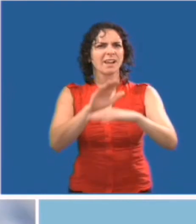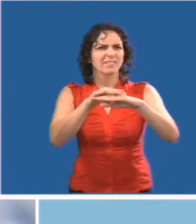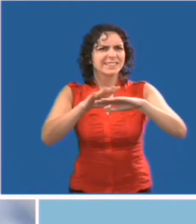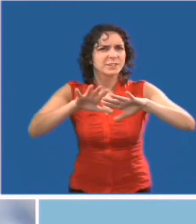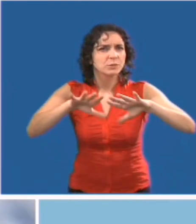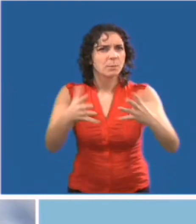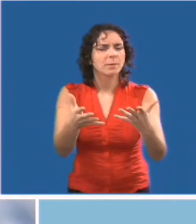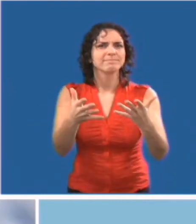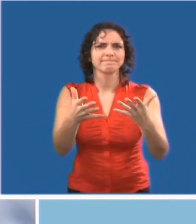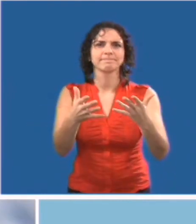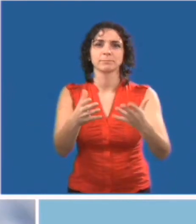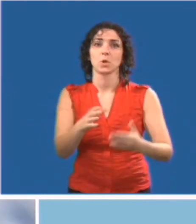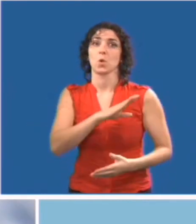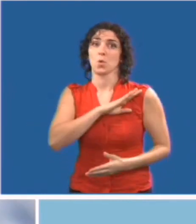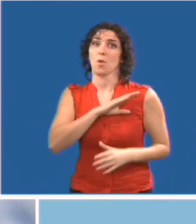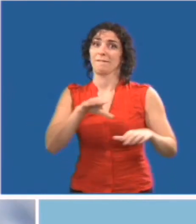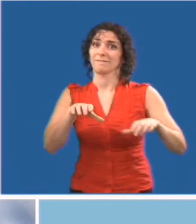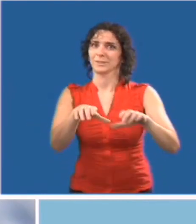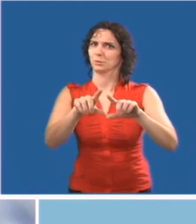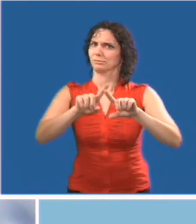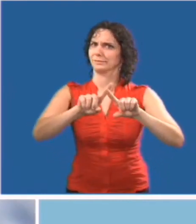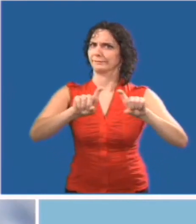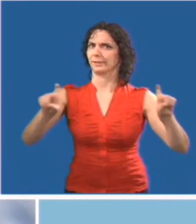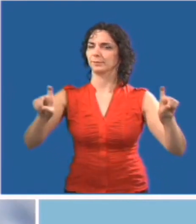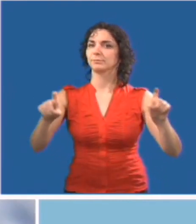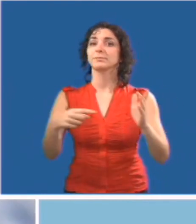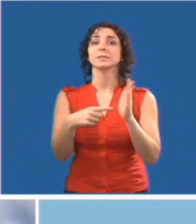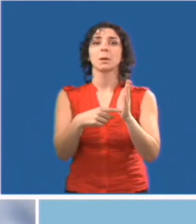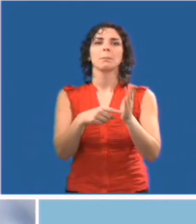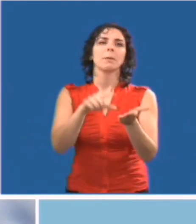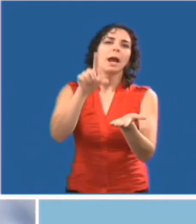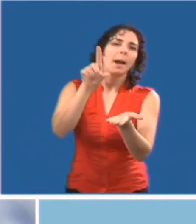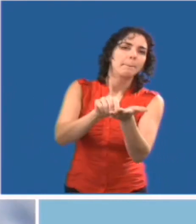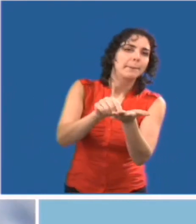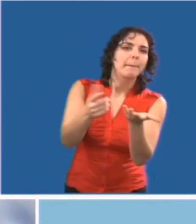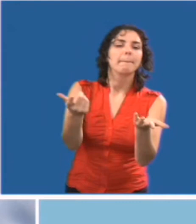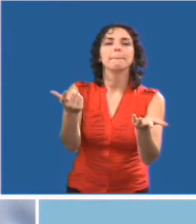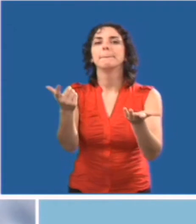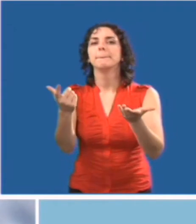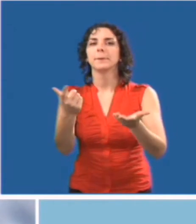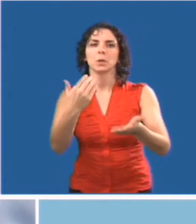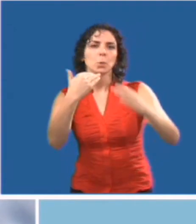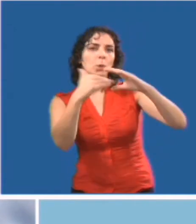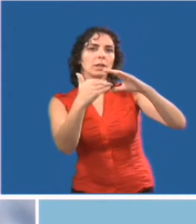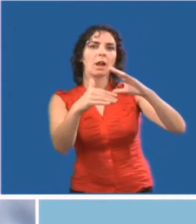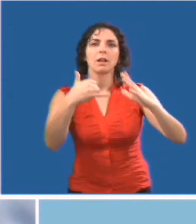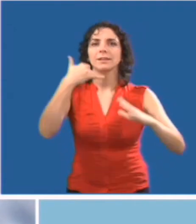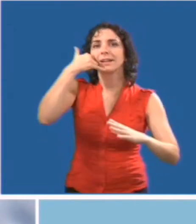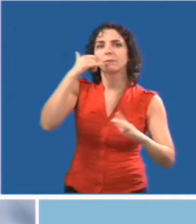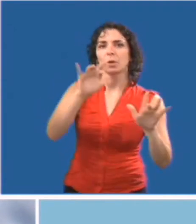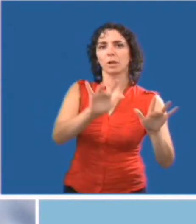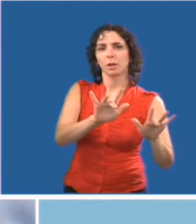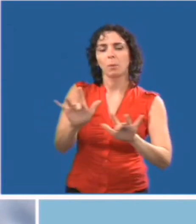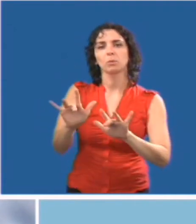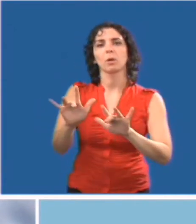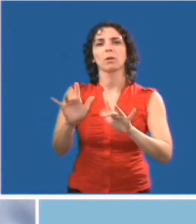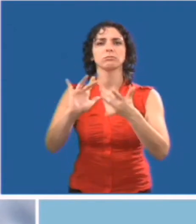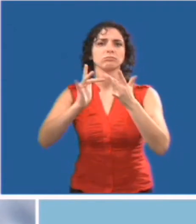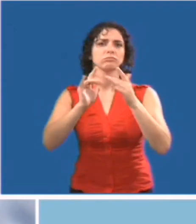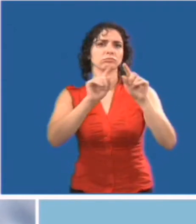que l'avis soit accessible, vous pouvez faire plusieurs choses comme l'imprimer, l'envoyer par courriel,